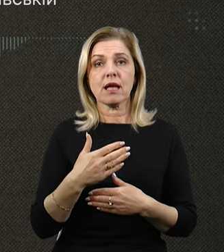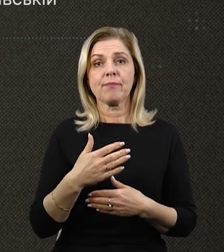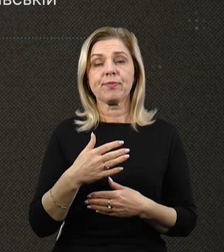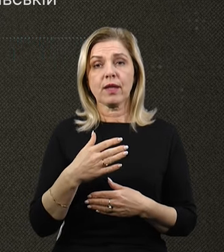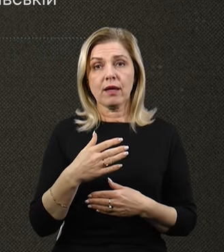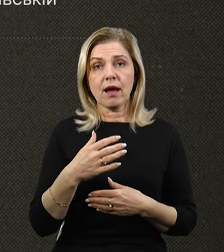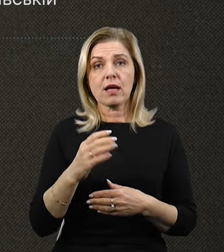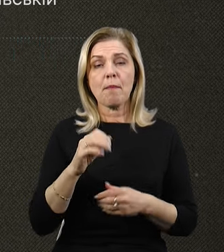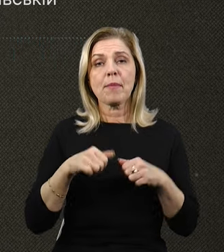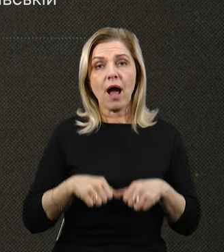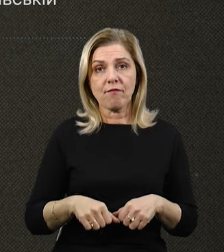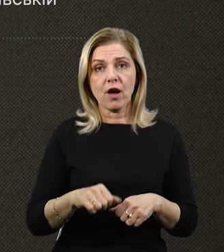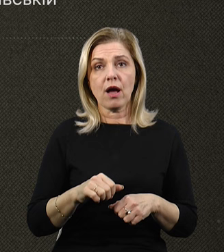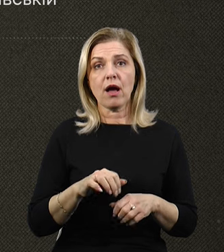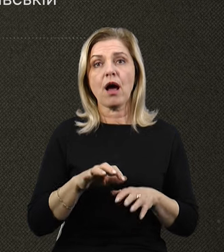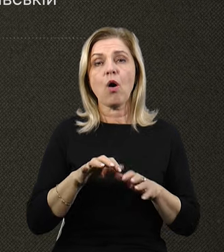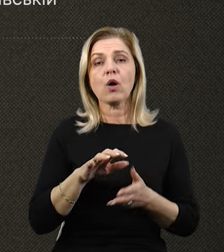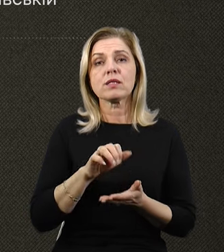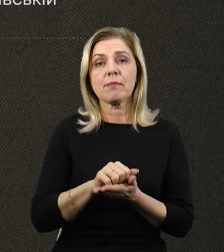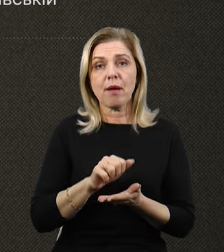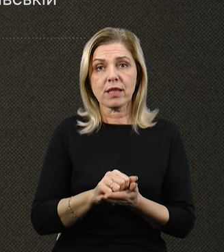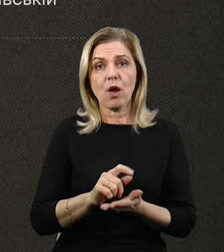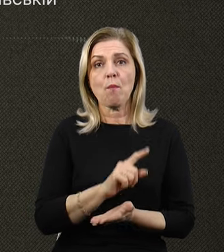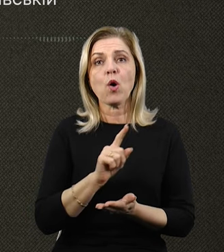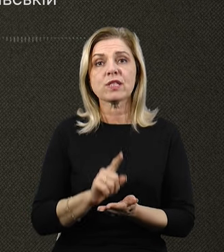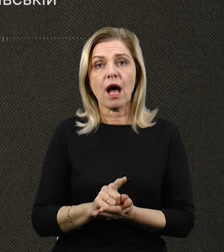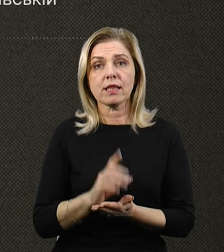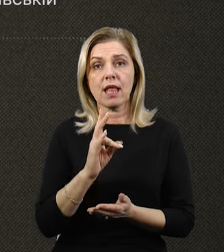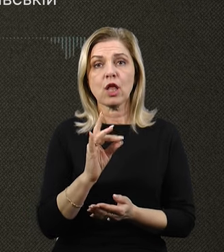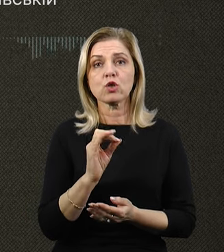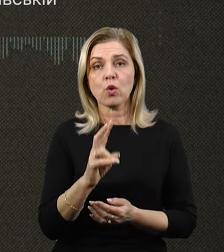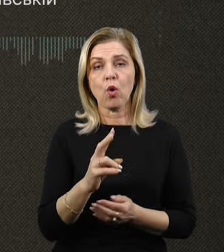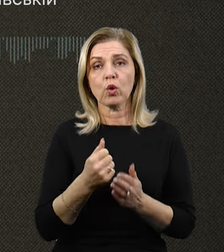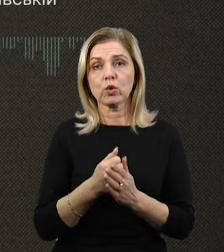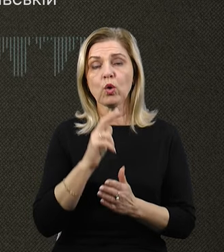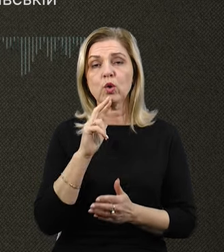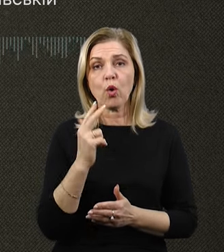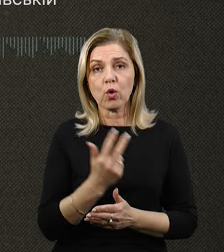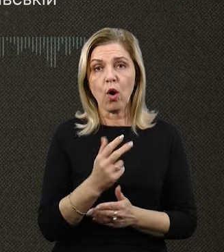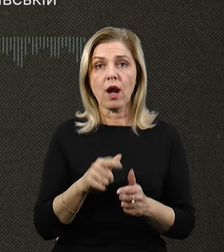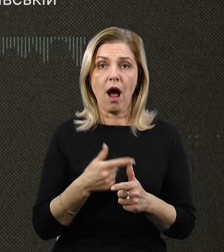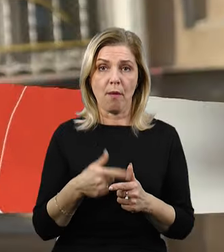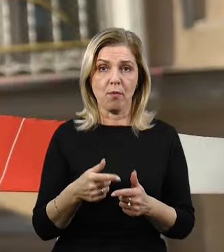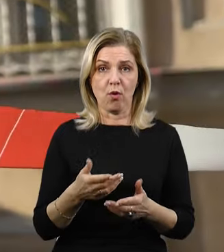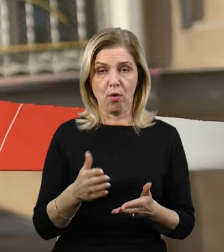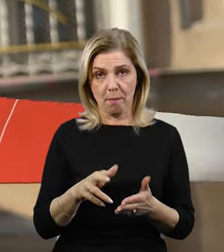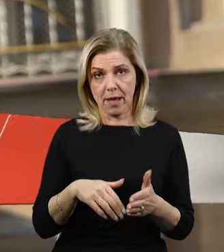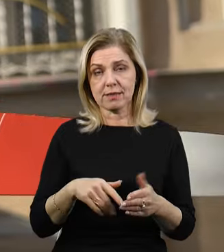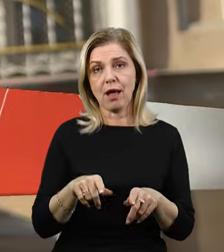позбавленням права обіймати певні посади чи займатися певною діяльністю на срок до трьох років або без такого.